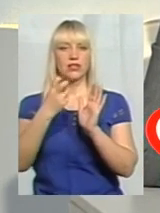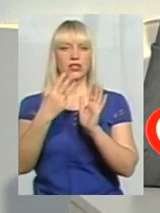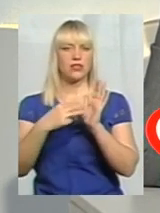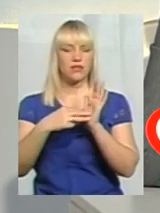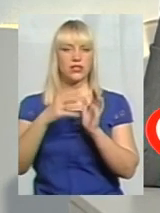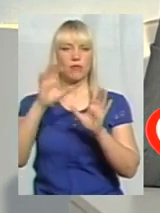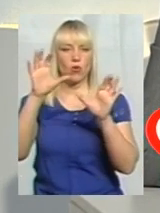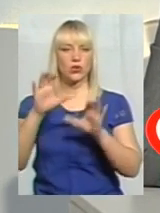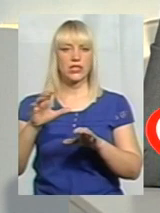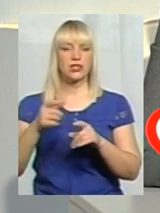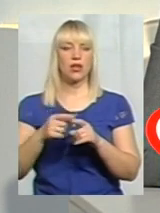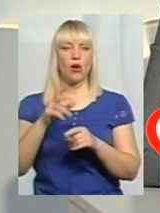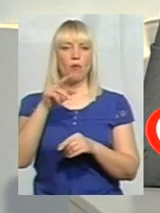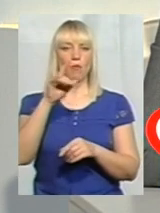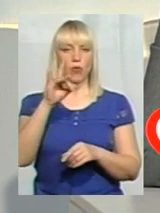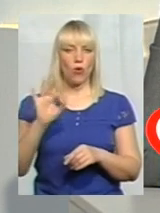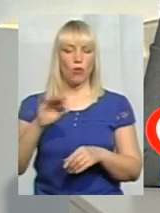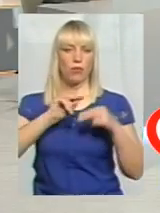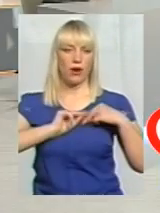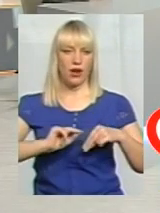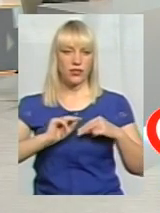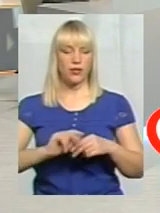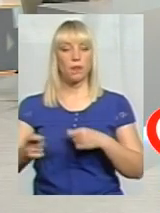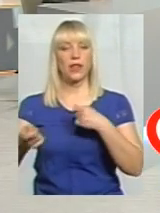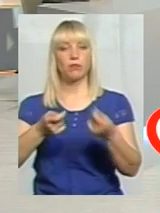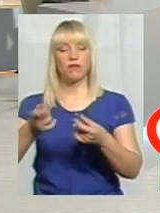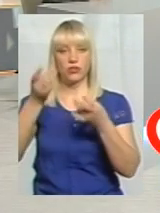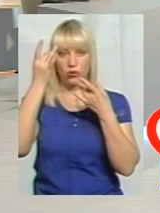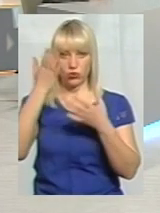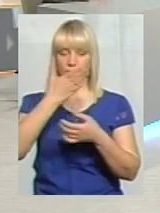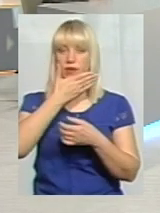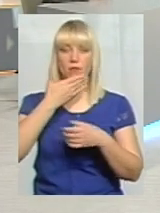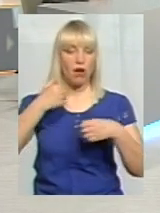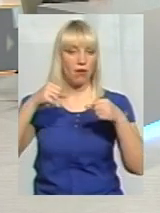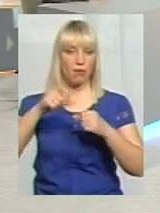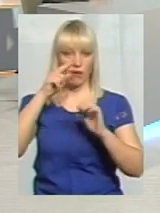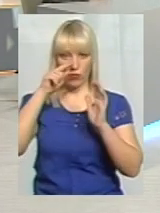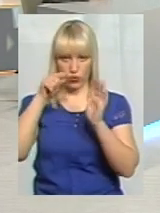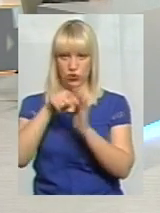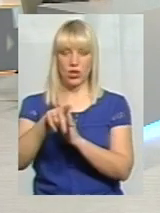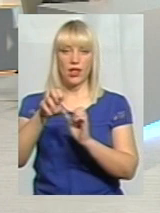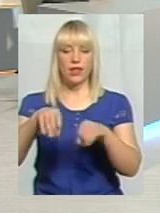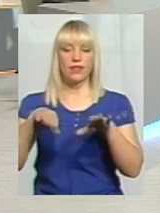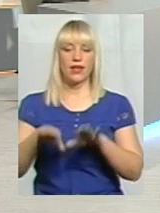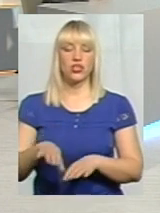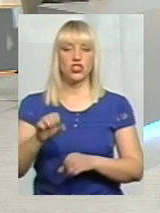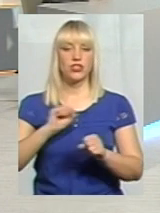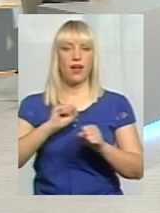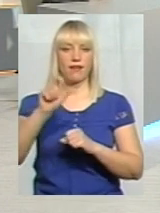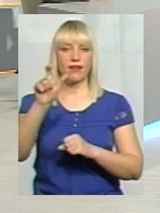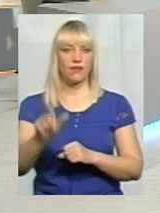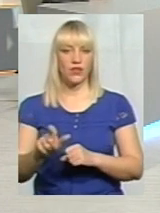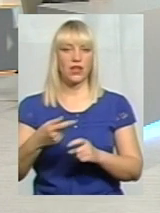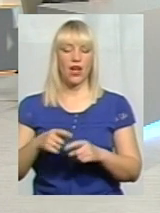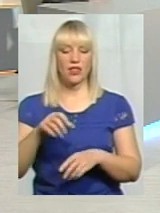законів про працю. Управління культури не має права втручати на рішення керівника і на